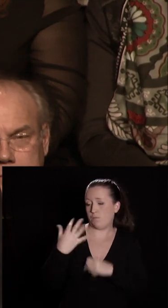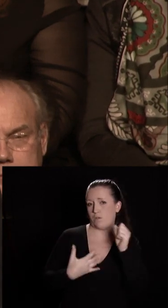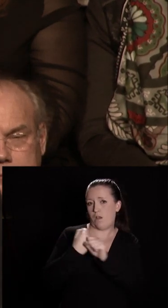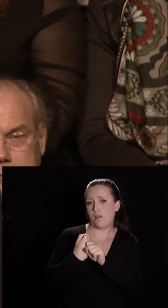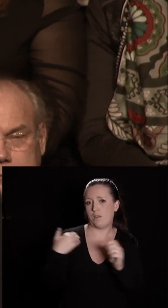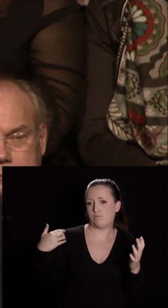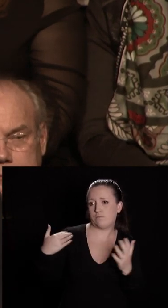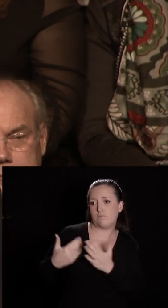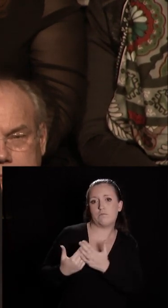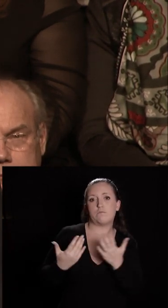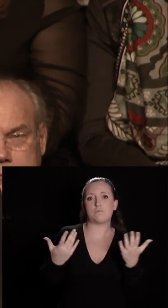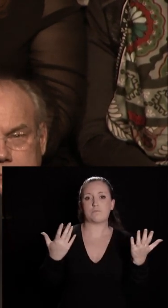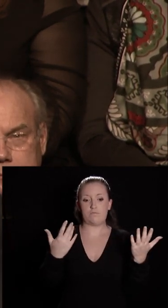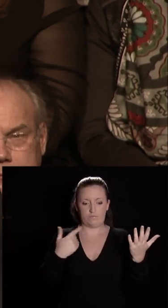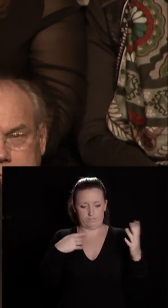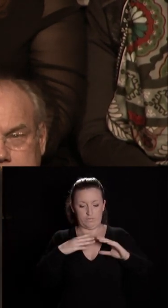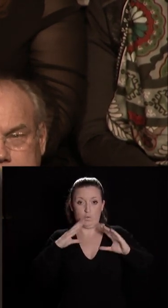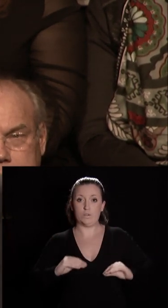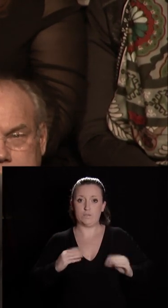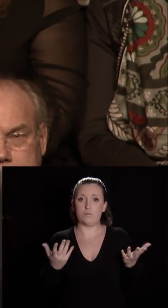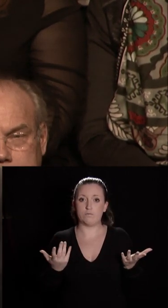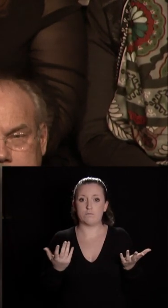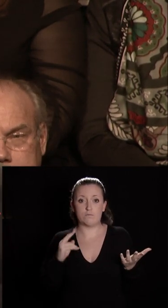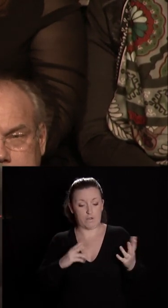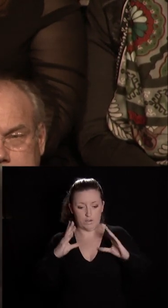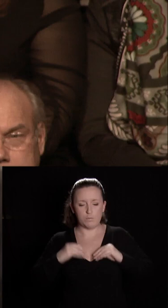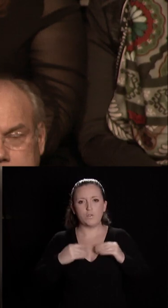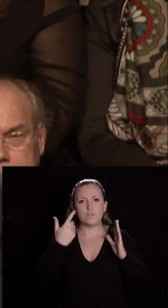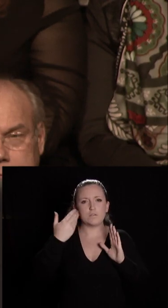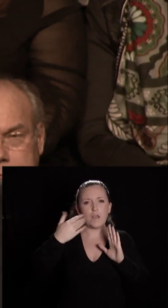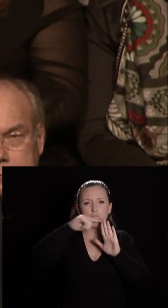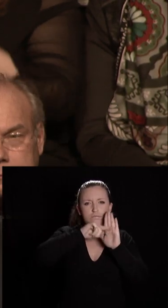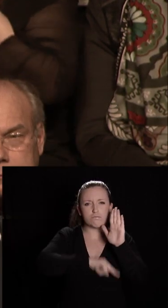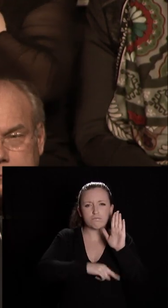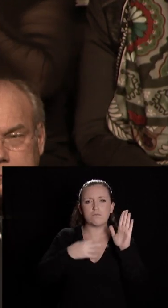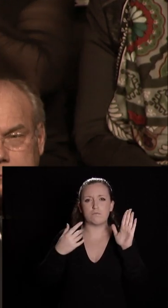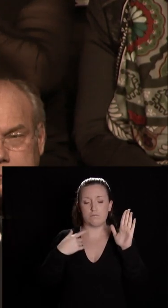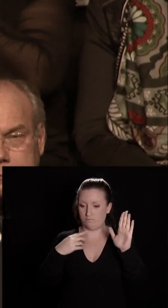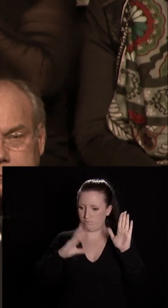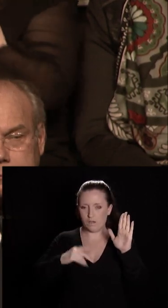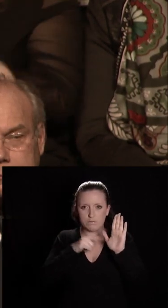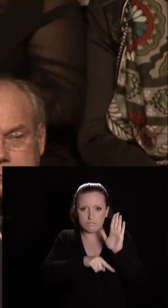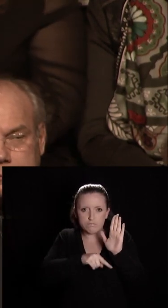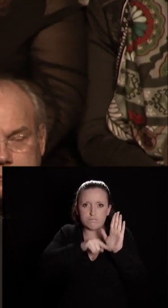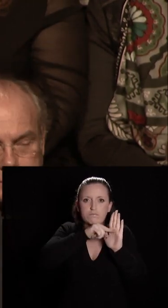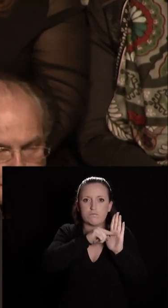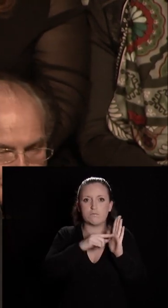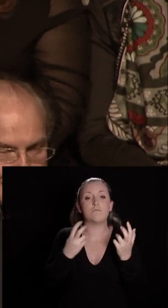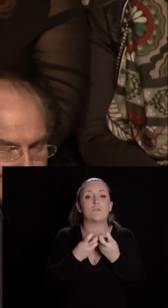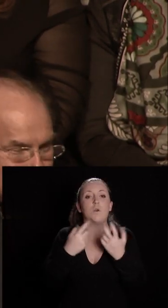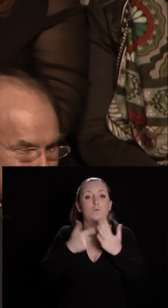avons vu notre position, et oui, notre position dans les classements, s'améliorer considérablement. En 2017,